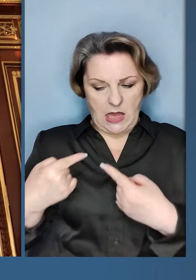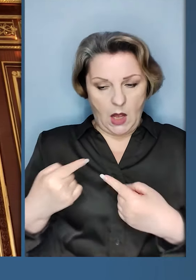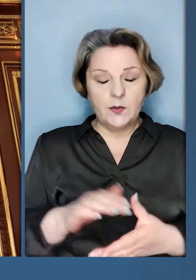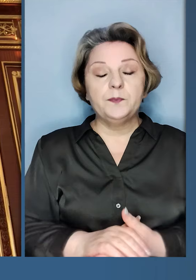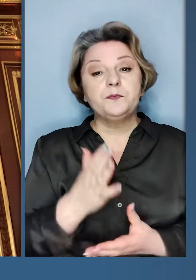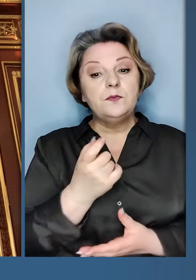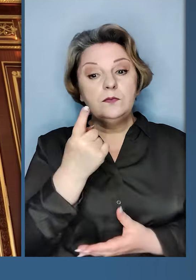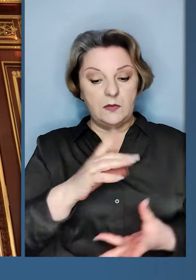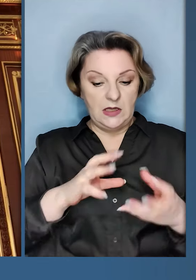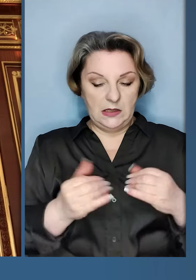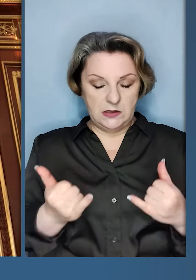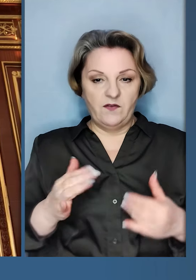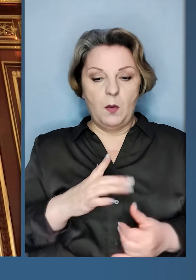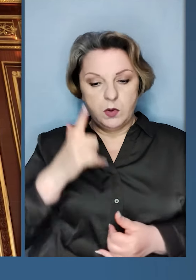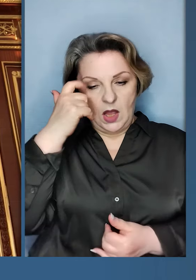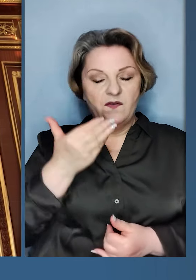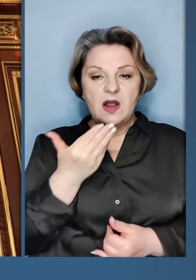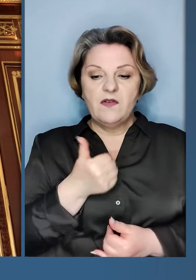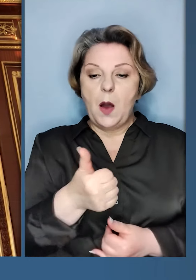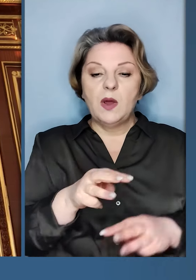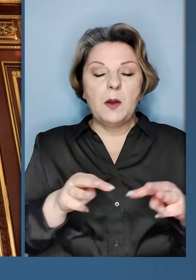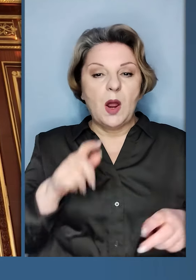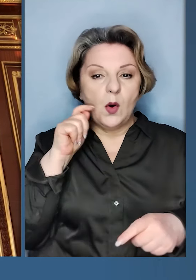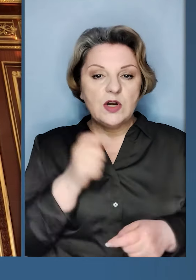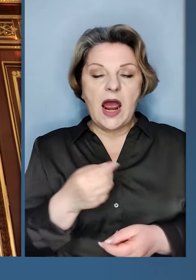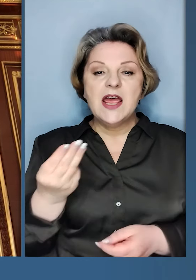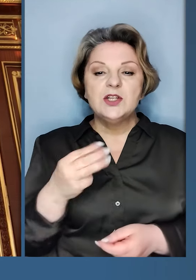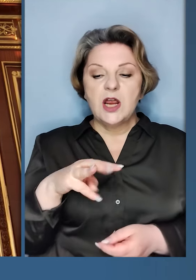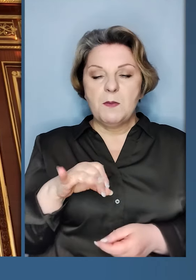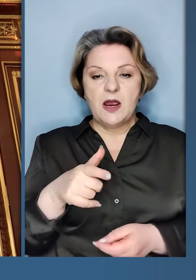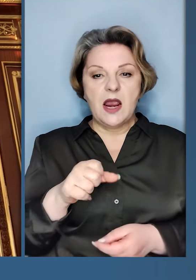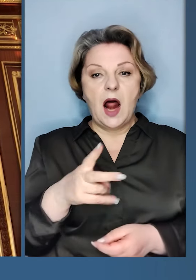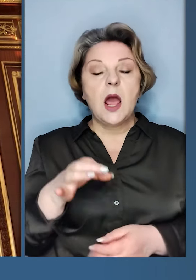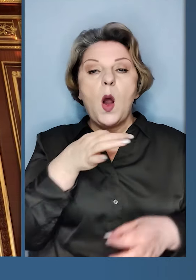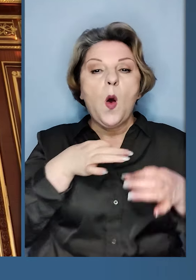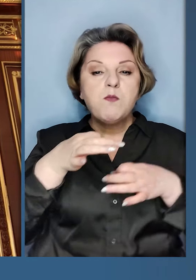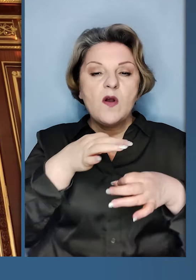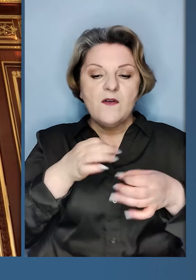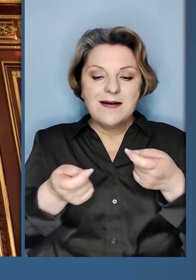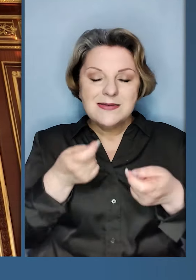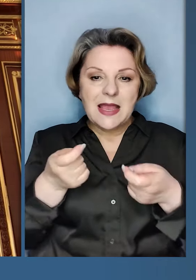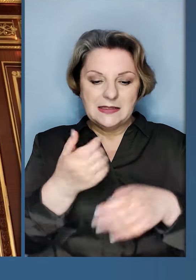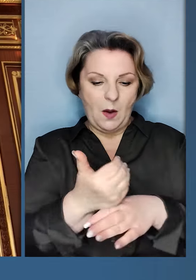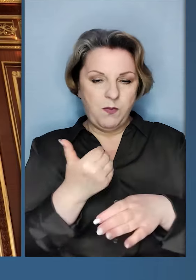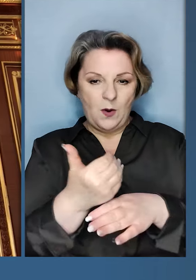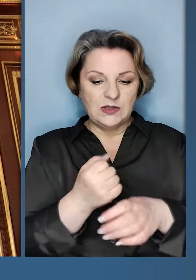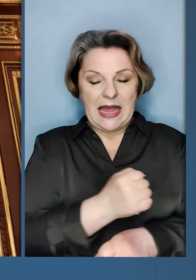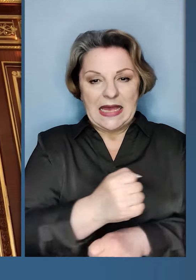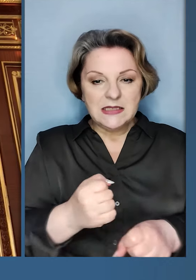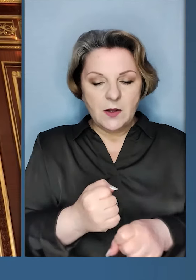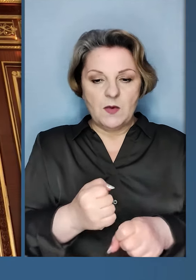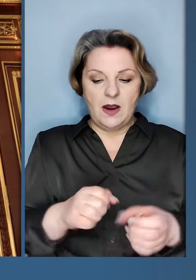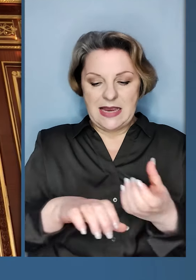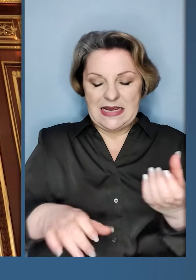ударні загрози. Ще одне за сьогодні була доповідь прем'єр-міністра України Дениса Шмигаля. Обговорили деталі щодо